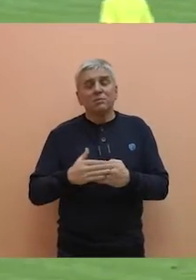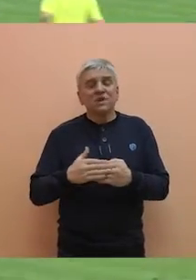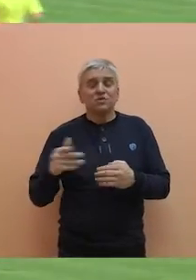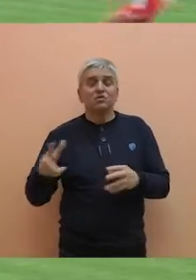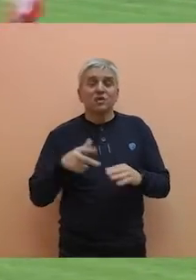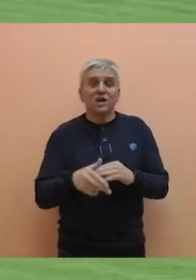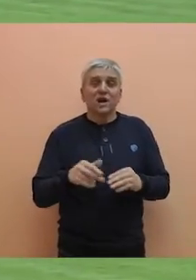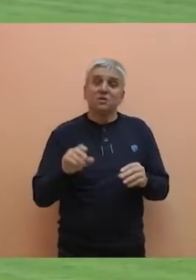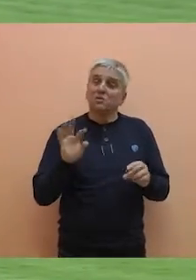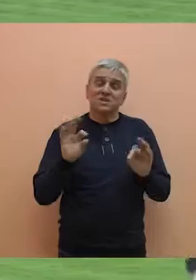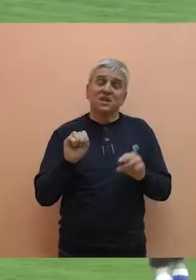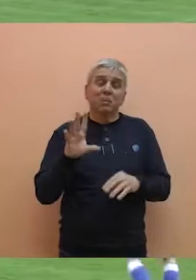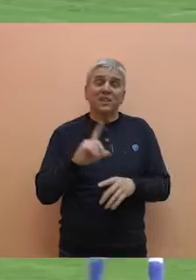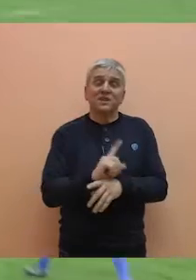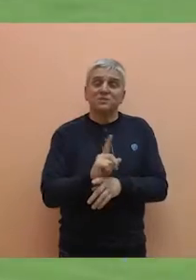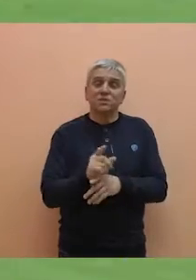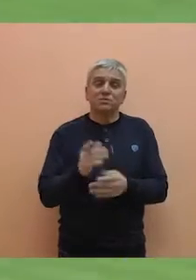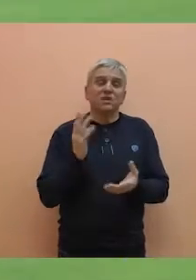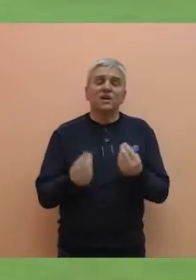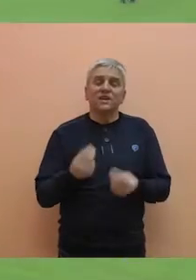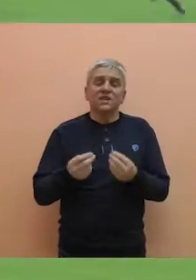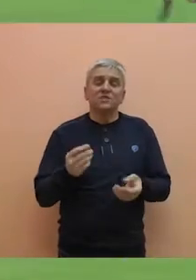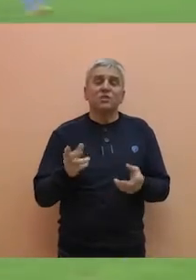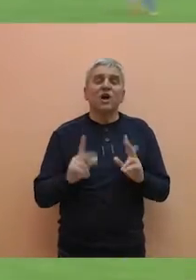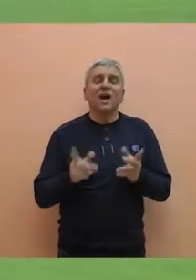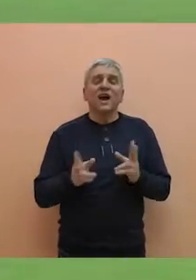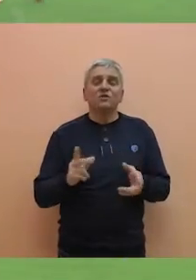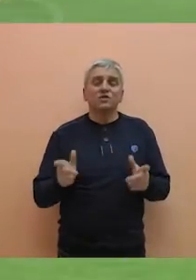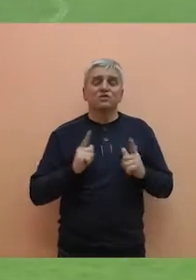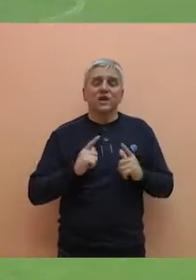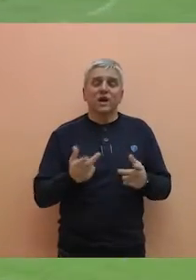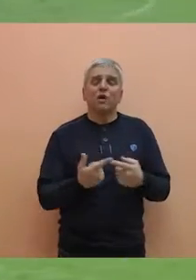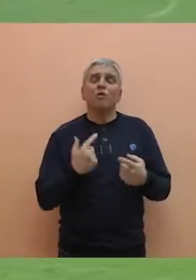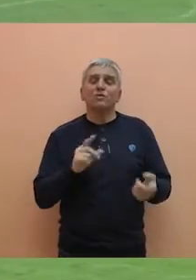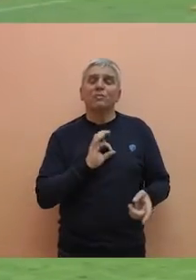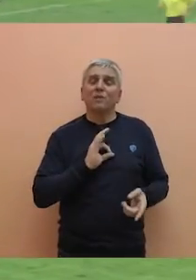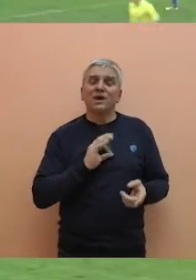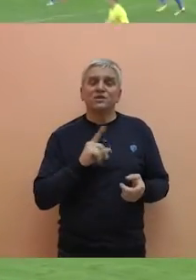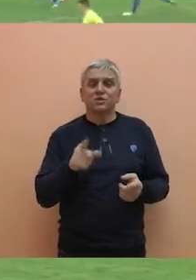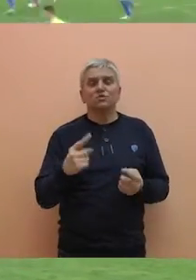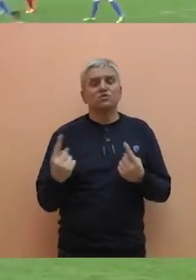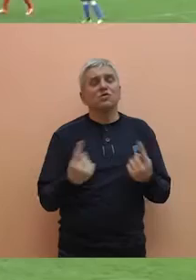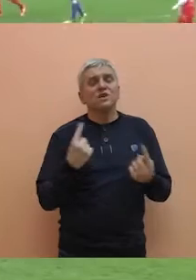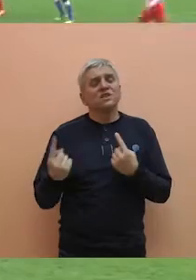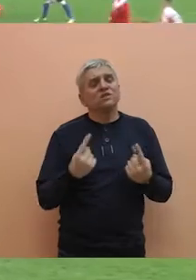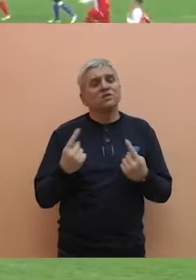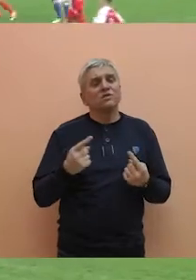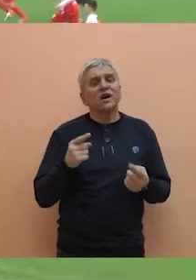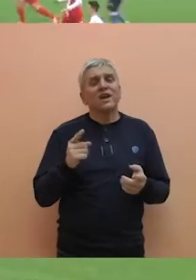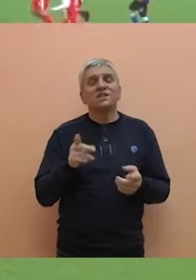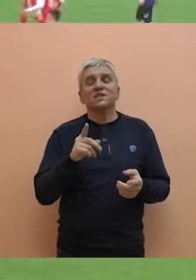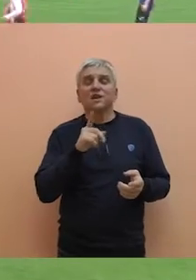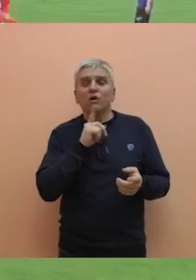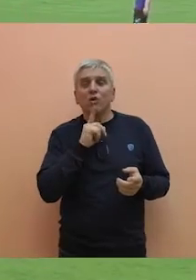utakmica zadnjih 15. minuta, odigrali onako kako se očekuje od Bečeja. Ali sigurno to su neke stvari, neke praznine